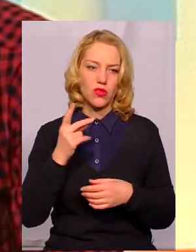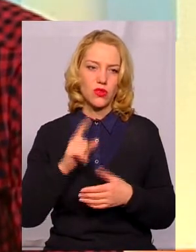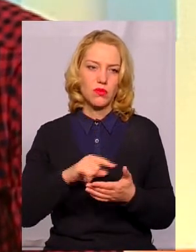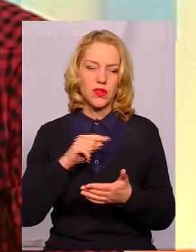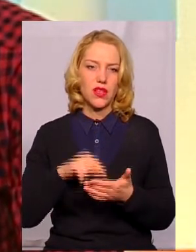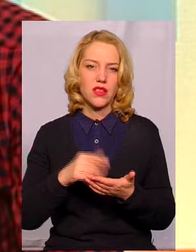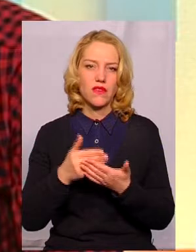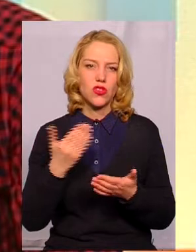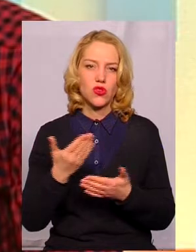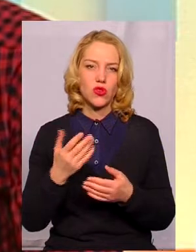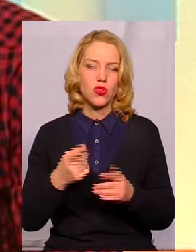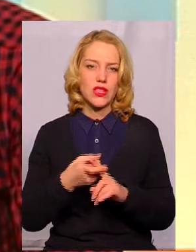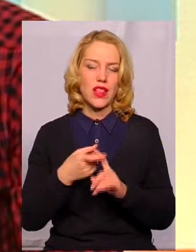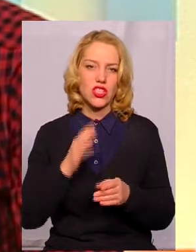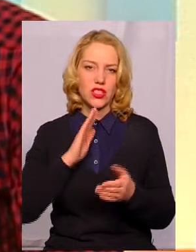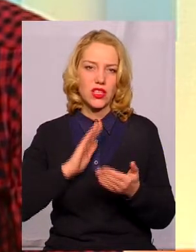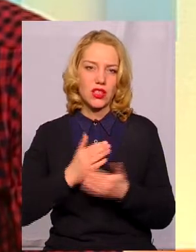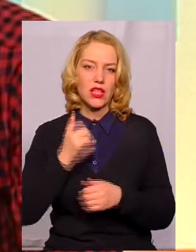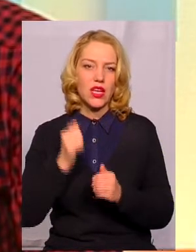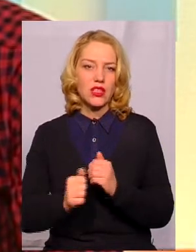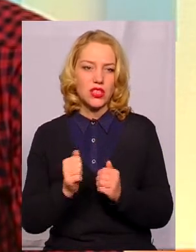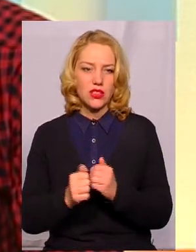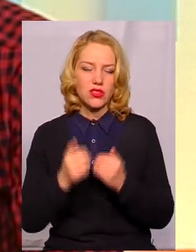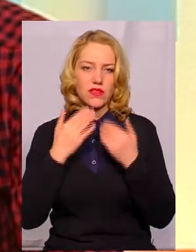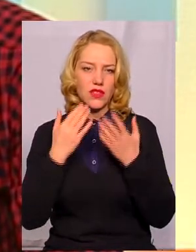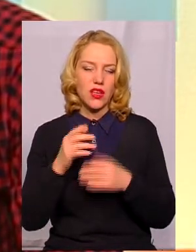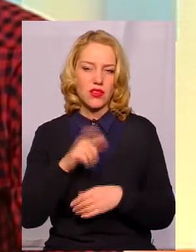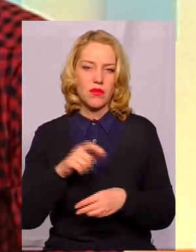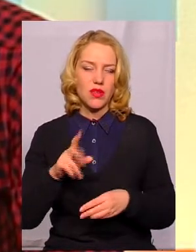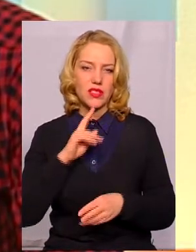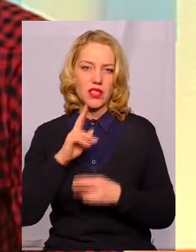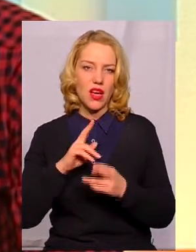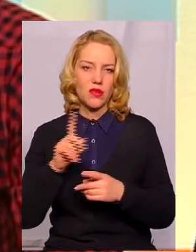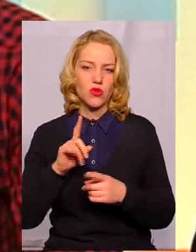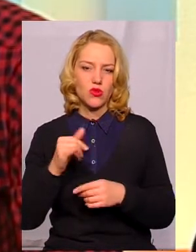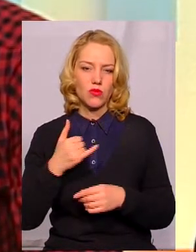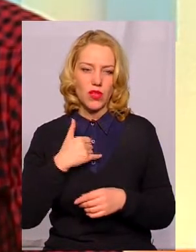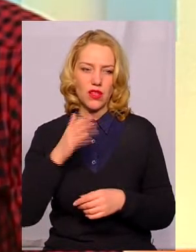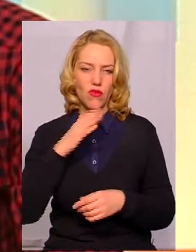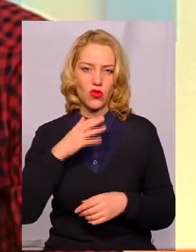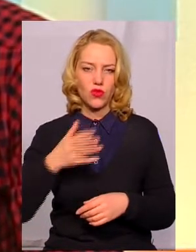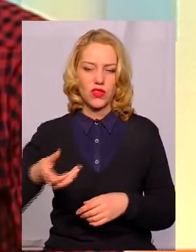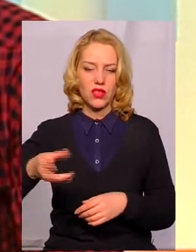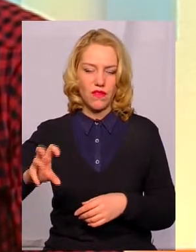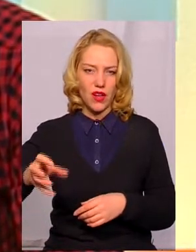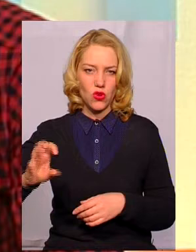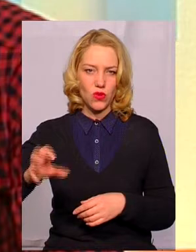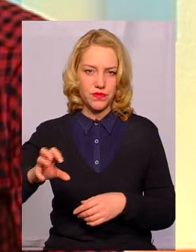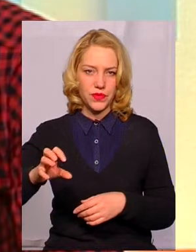ще залежить якість? Дуже часто до нас звертаються мешканці з каргами, що от мене там відкриваю дома